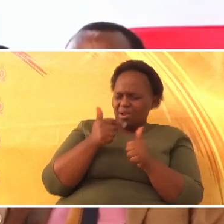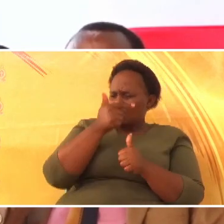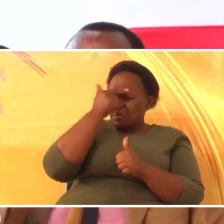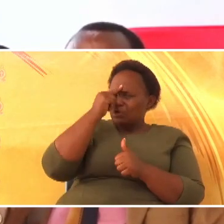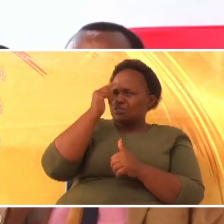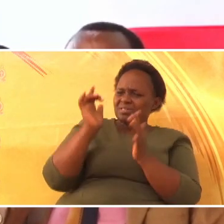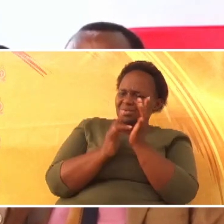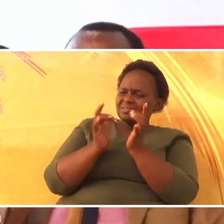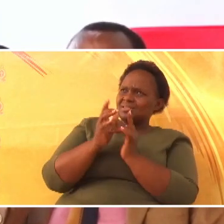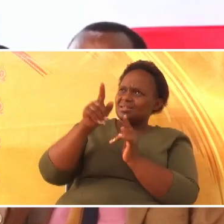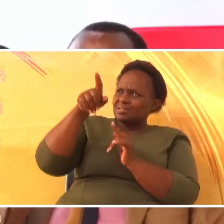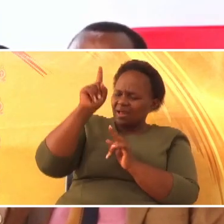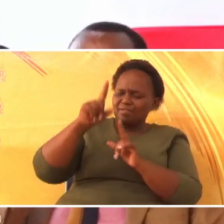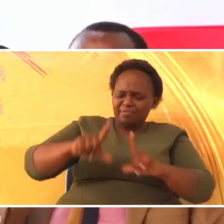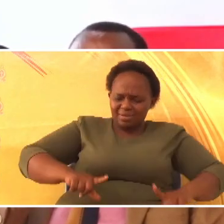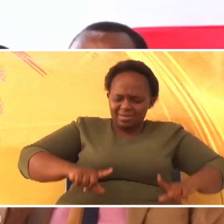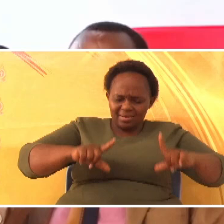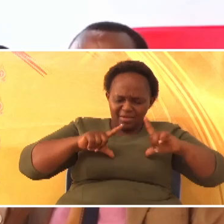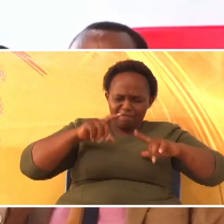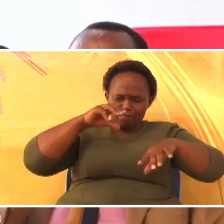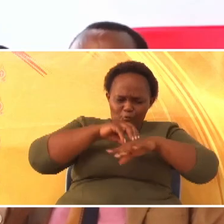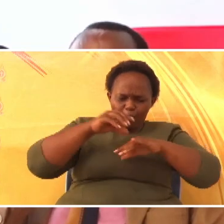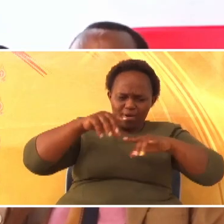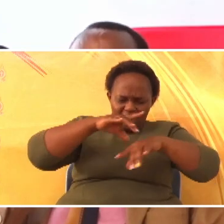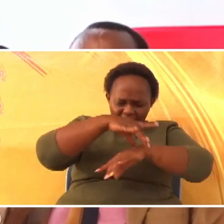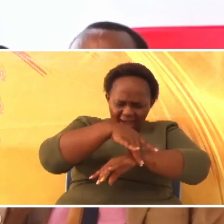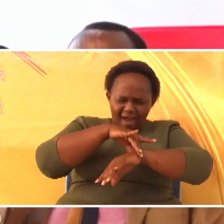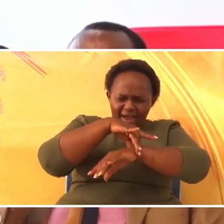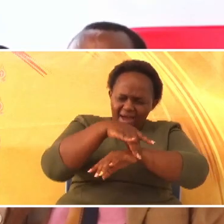zetu, alipokuwa hapa duniani.